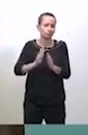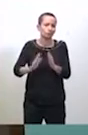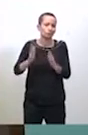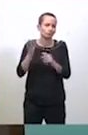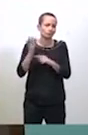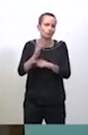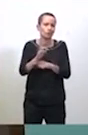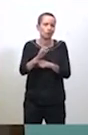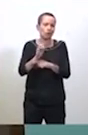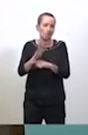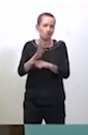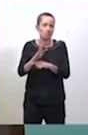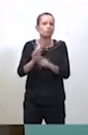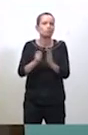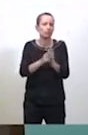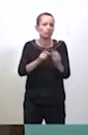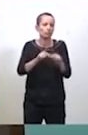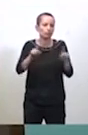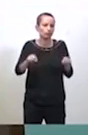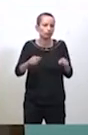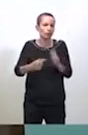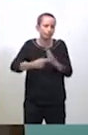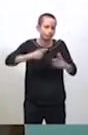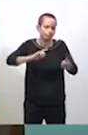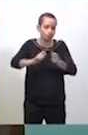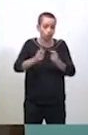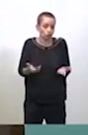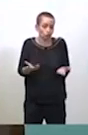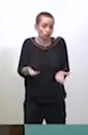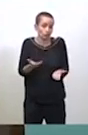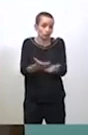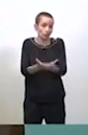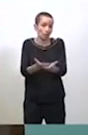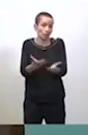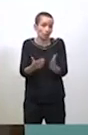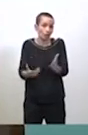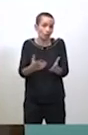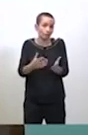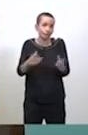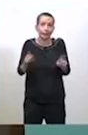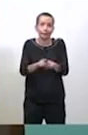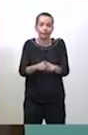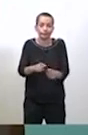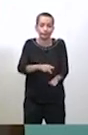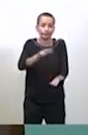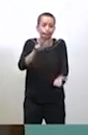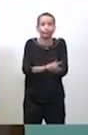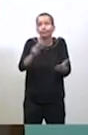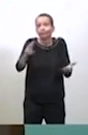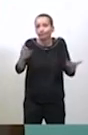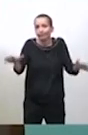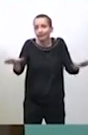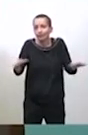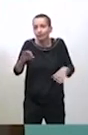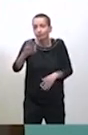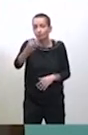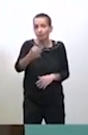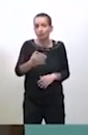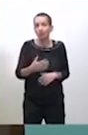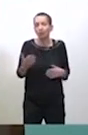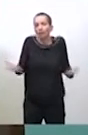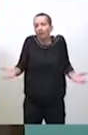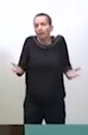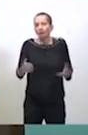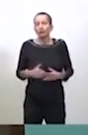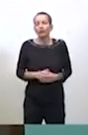reparlé lors du budget. Aujourd'hui ils sont là, ils sont actés d'une certaine manière. Donc voilà,